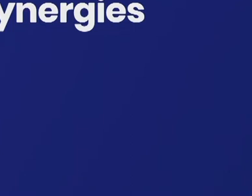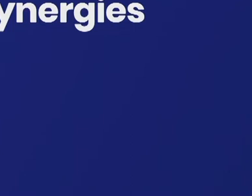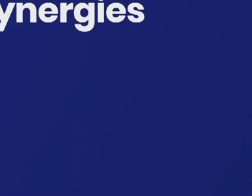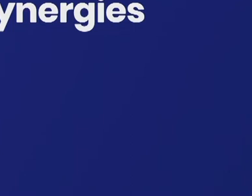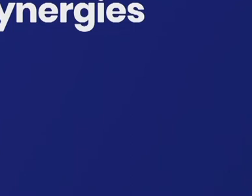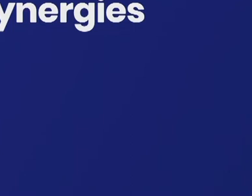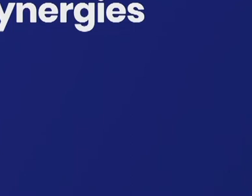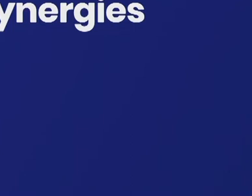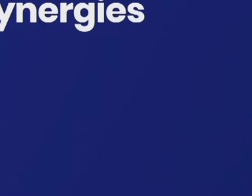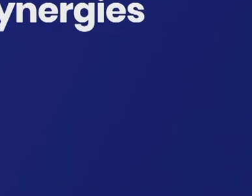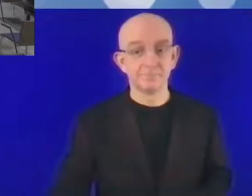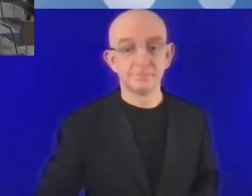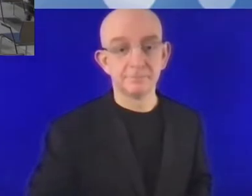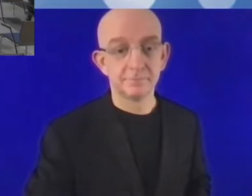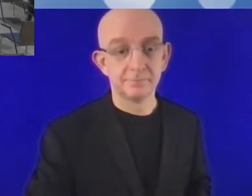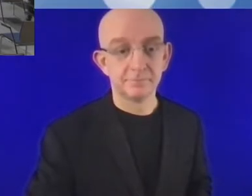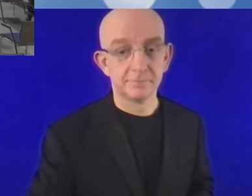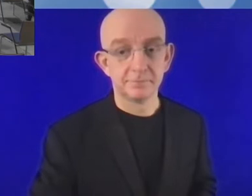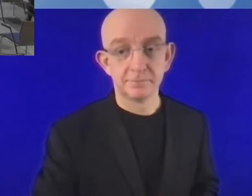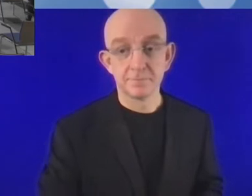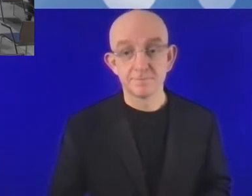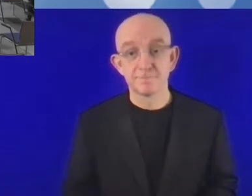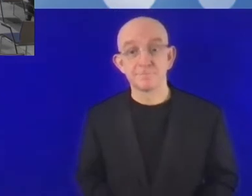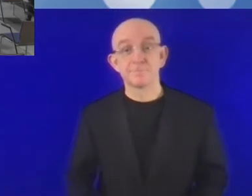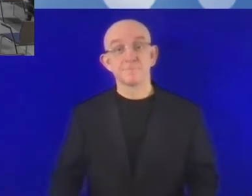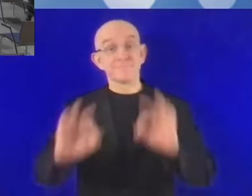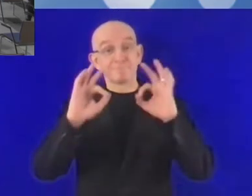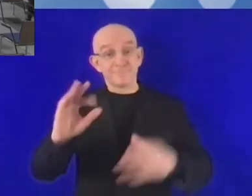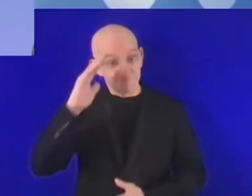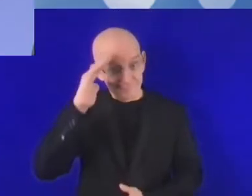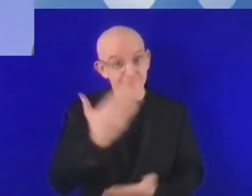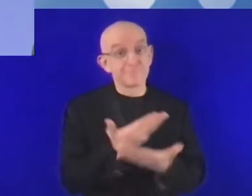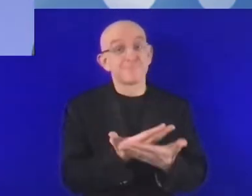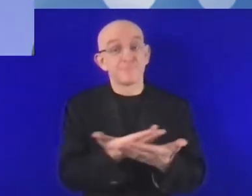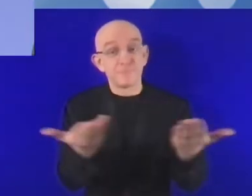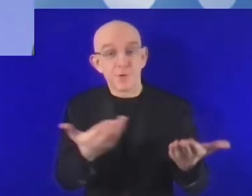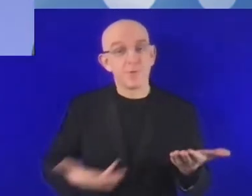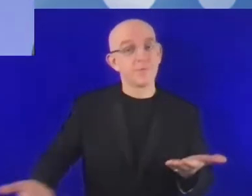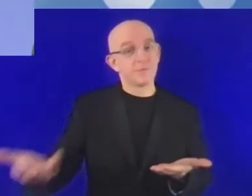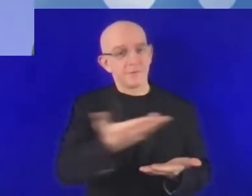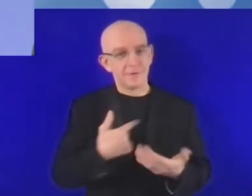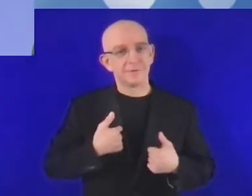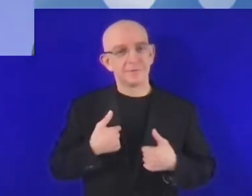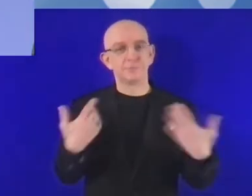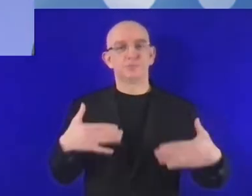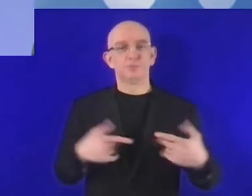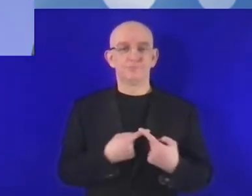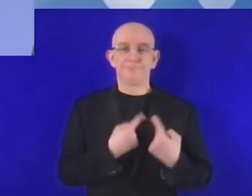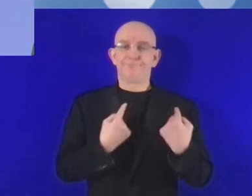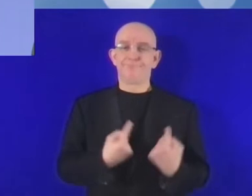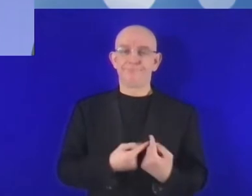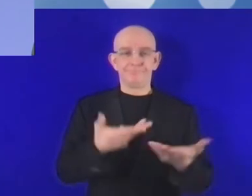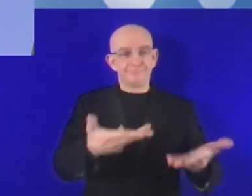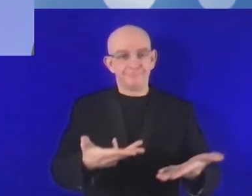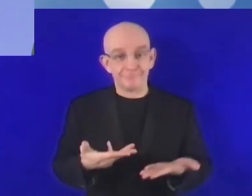i że możemy pochylić się nad kolejnym punktem programu IGF 2021. Jest